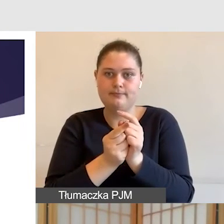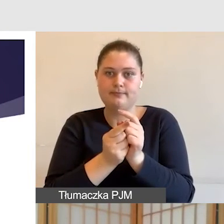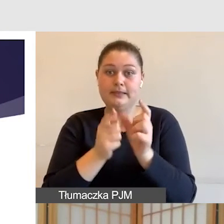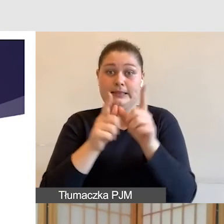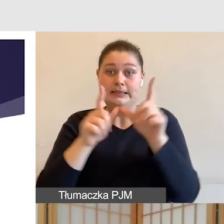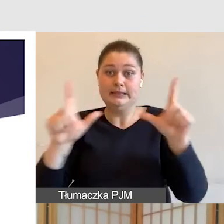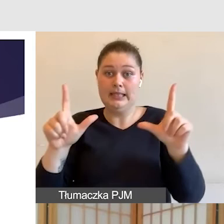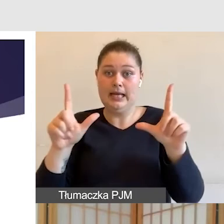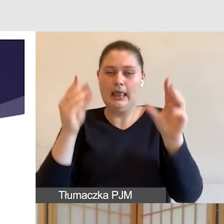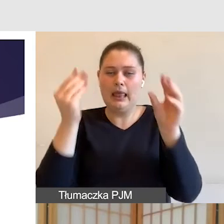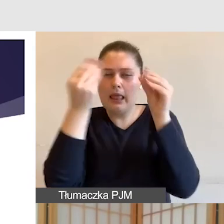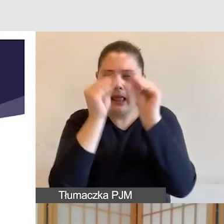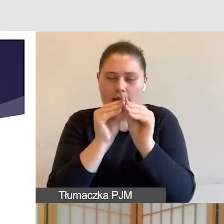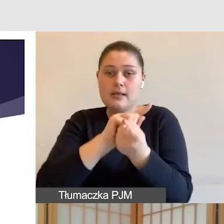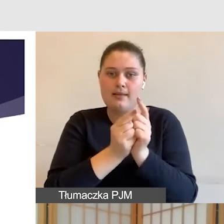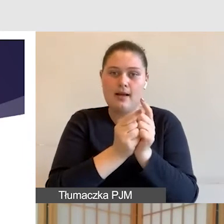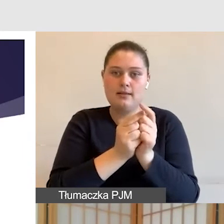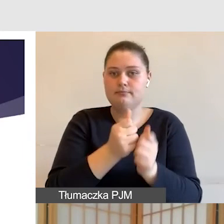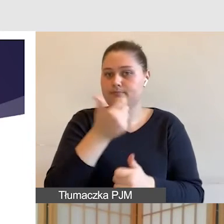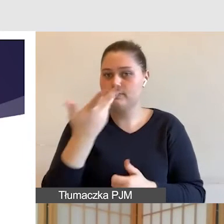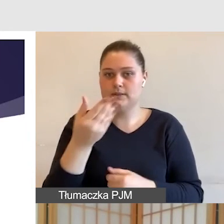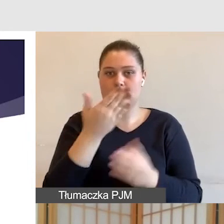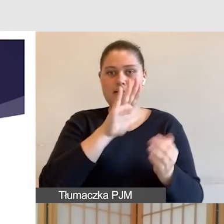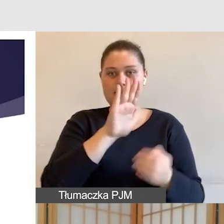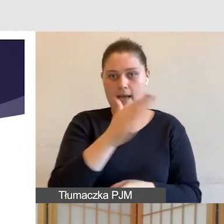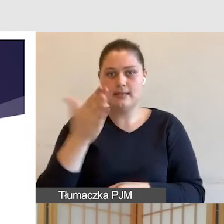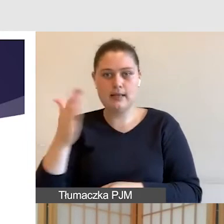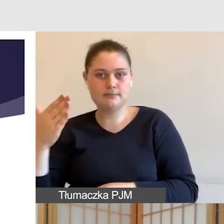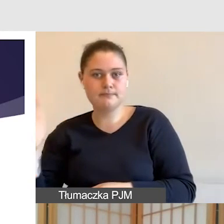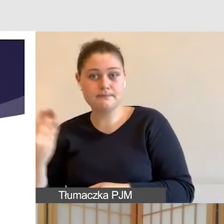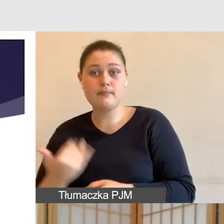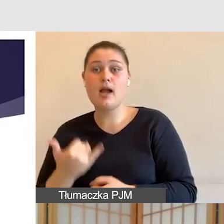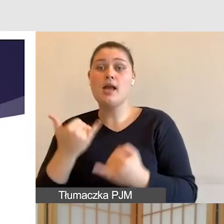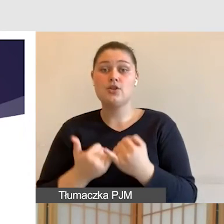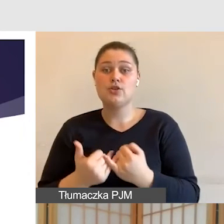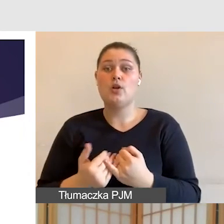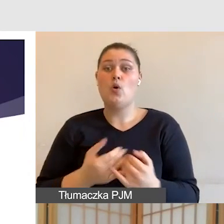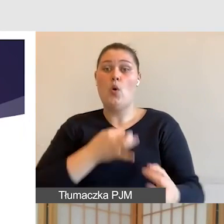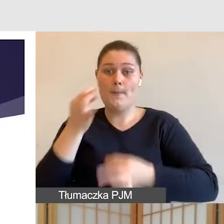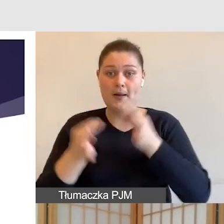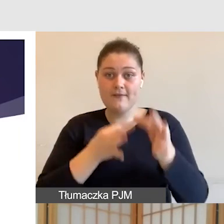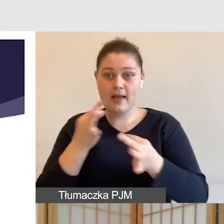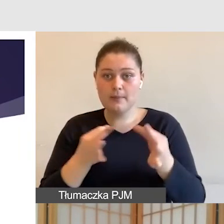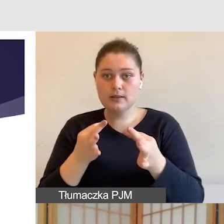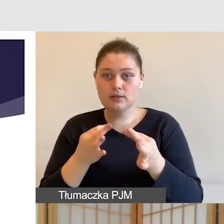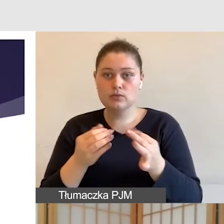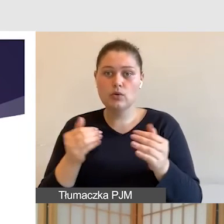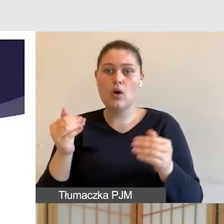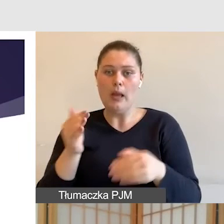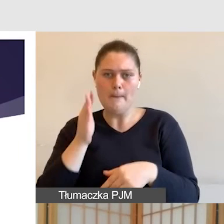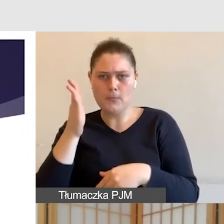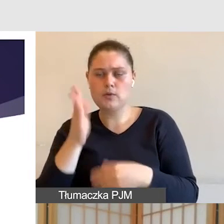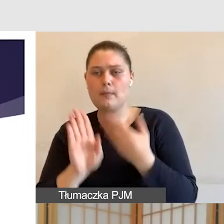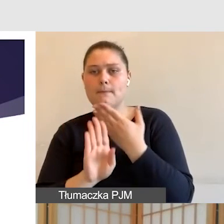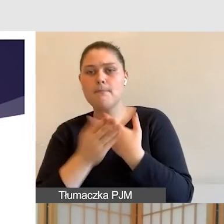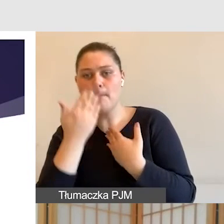widoczne. Natomiast jeżeli będziemy omawiać poszczególne, to też za chwilkę pokażę Państwu, iż powinniśmy